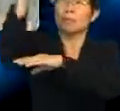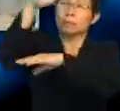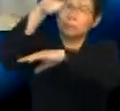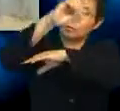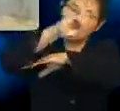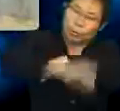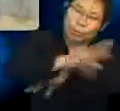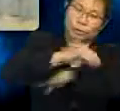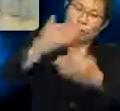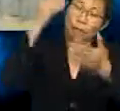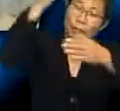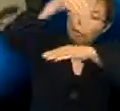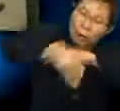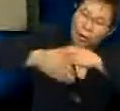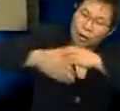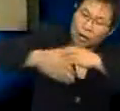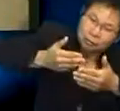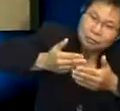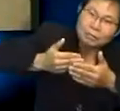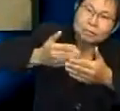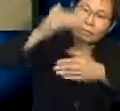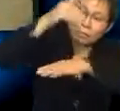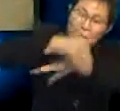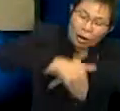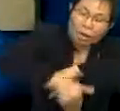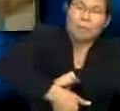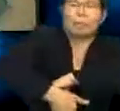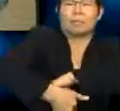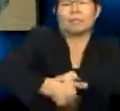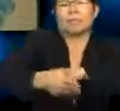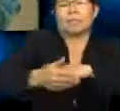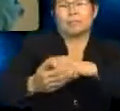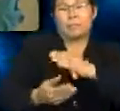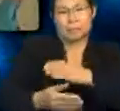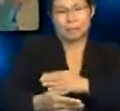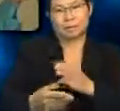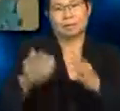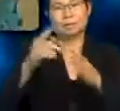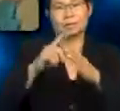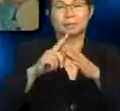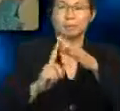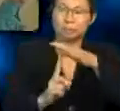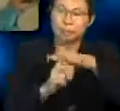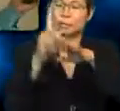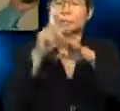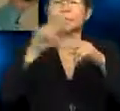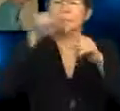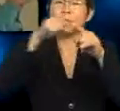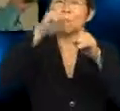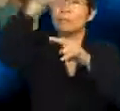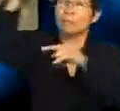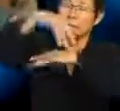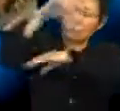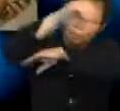malam akan menjelma, Cikgu. Ya, bagus, Hafiz. Apabila matahari tenggelam,